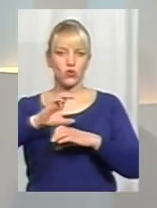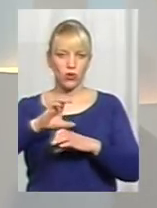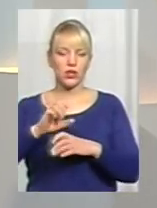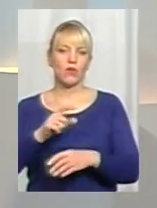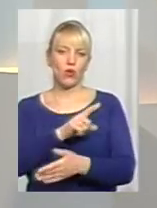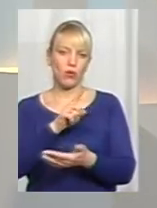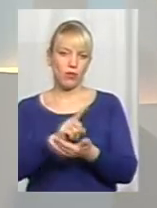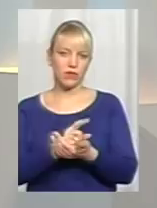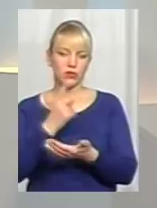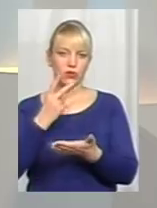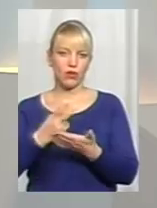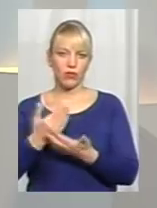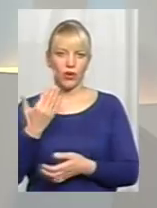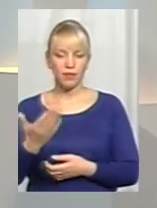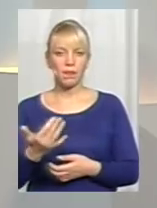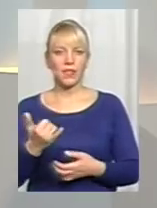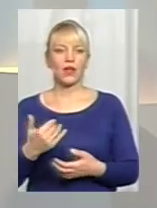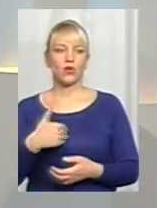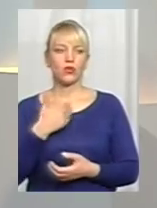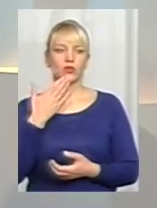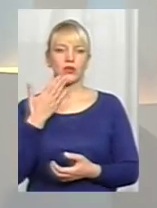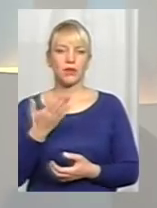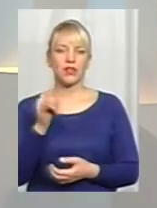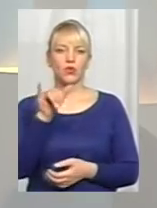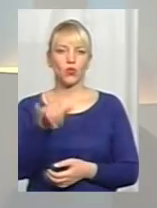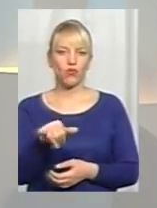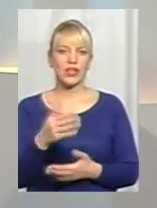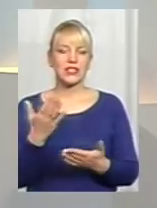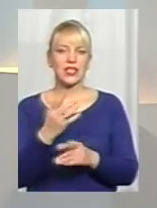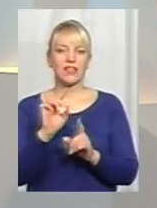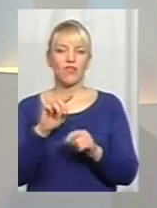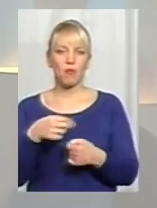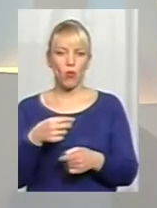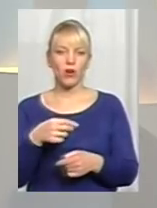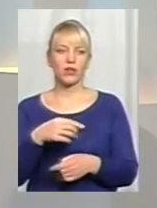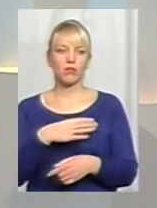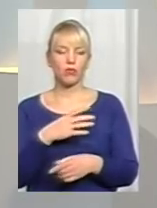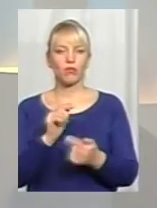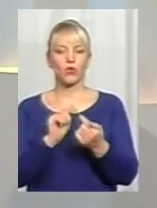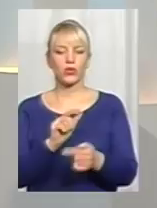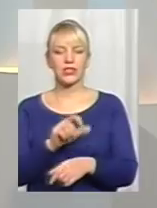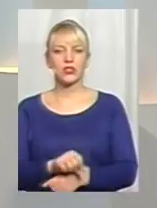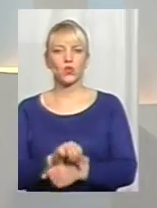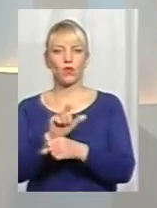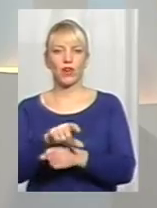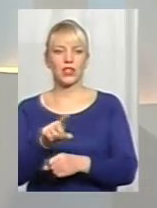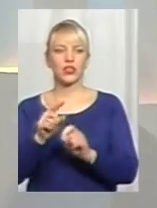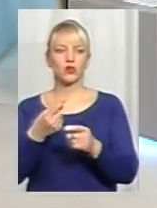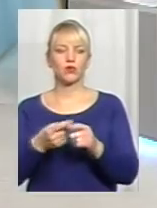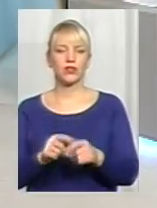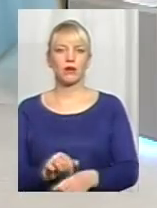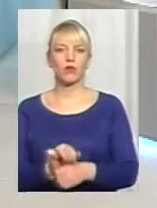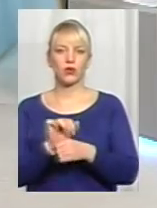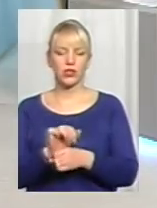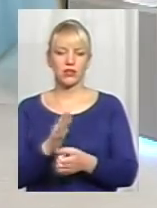ефір. Але хочу запитати тепер ще у вас, які ж вимоги були все ж таки протестувальників і чому цей протест взагалі